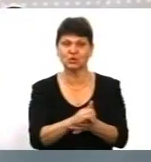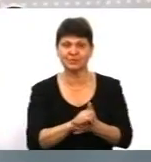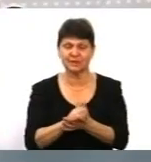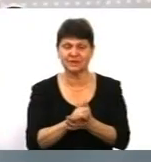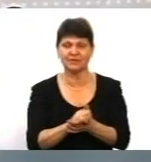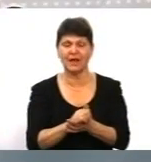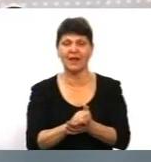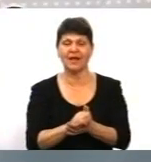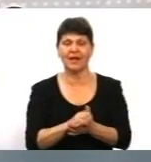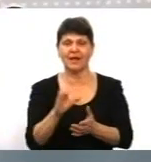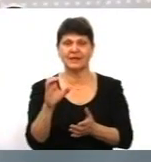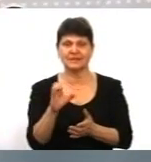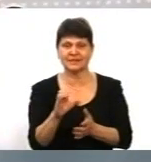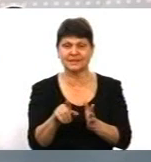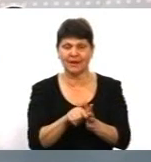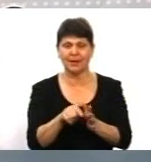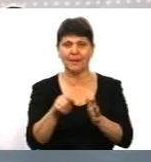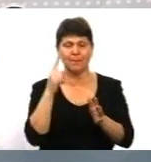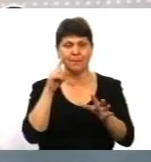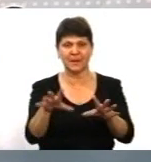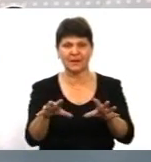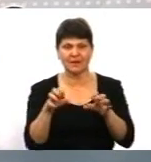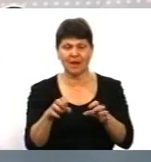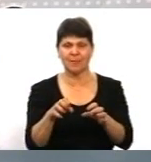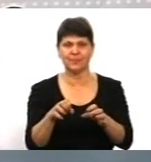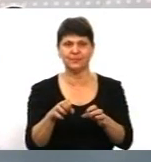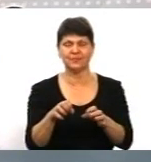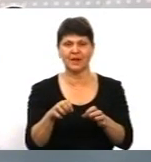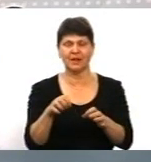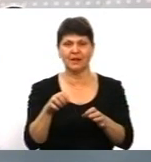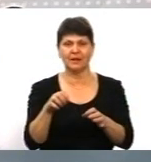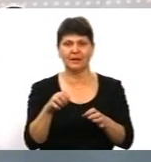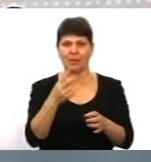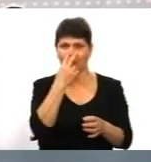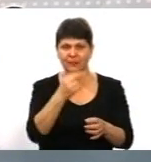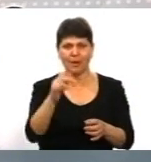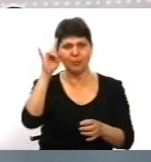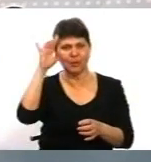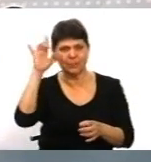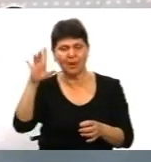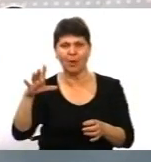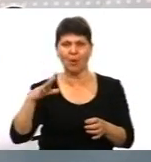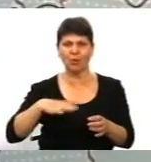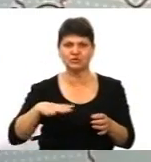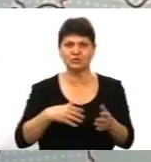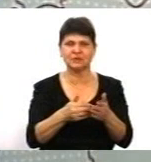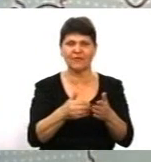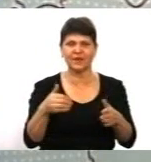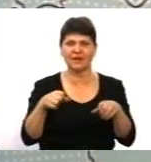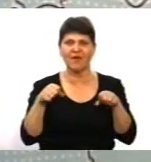певних речей, схильністю до популізму, схильністю до очікування від влади якихось, знаєте,